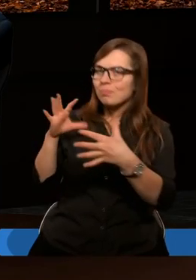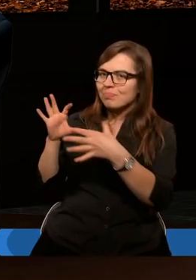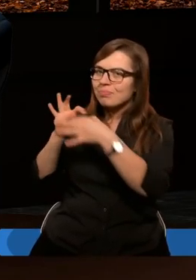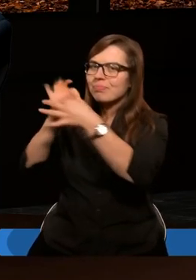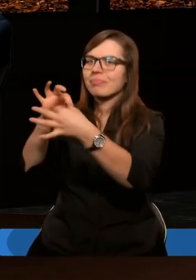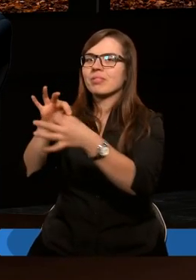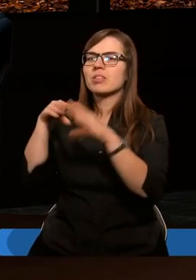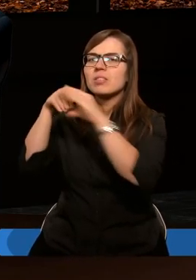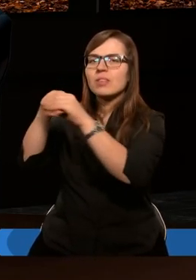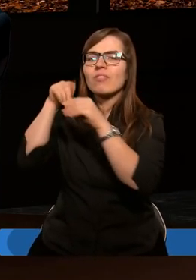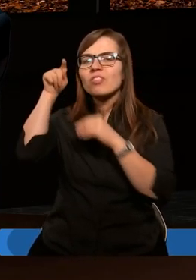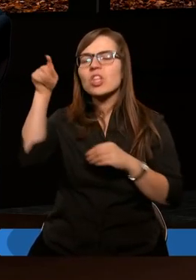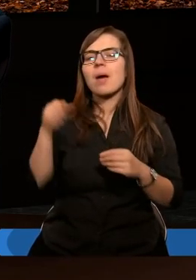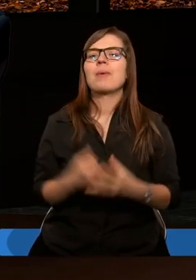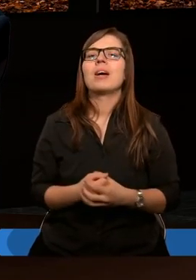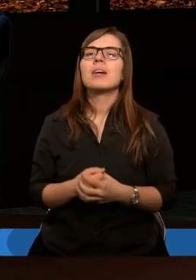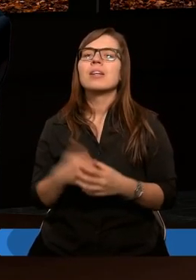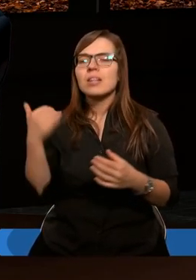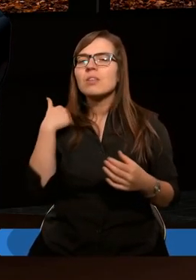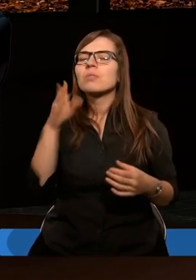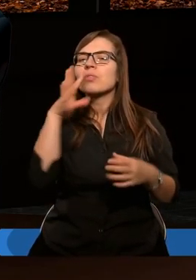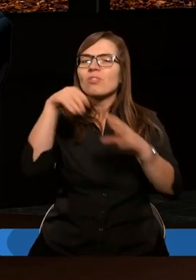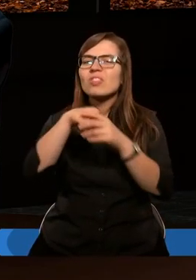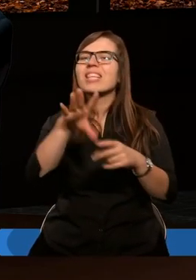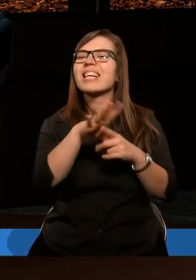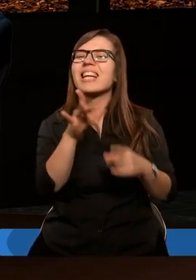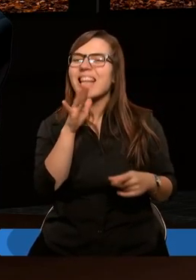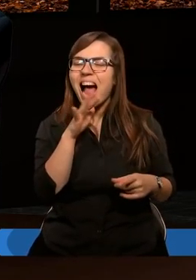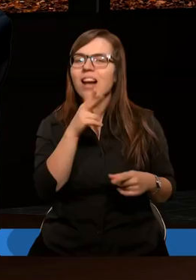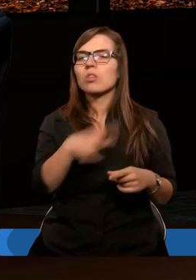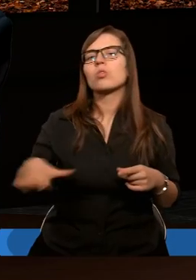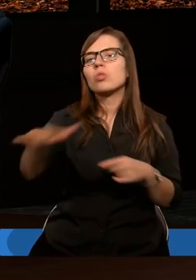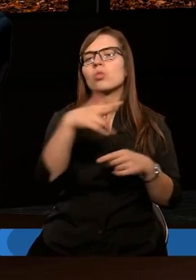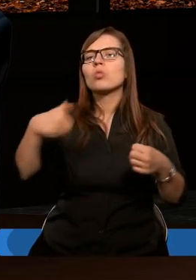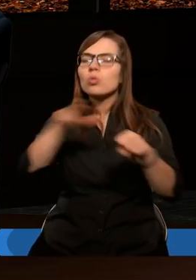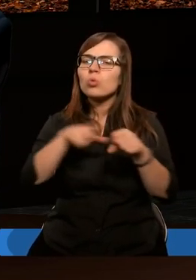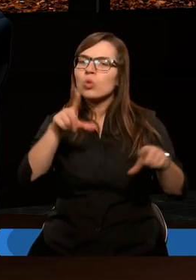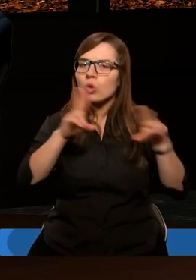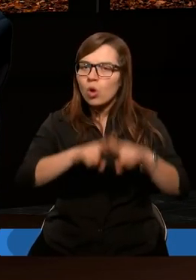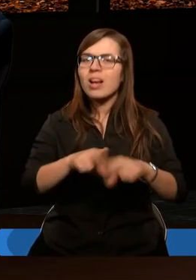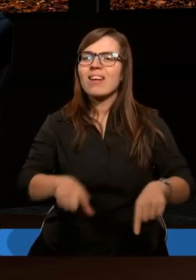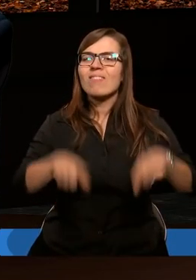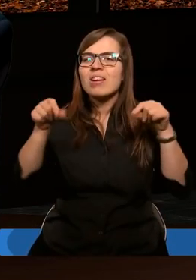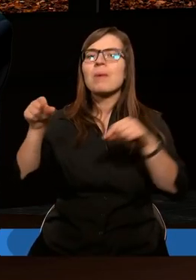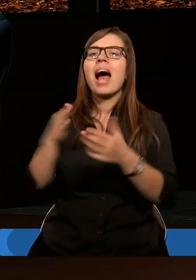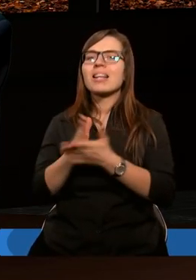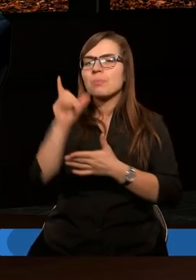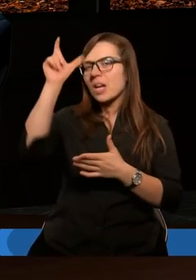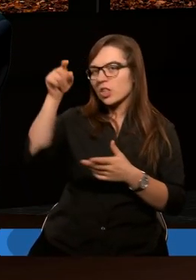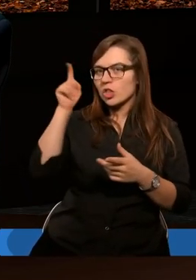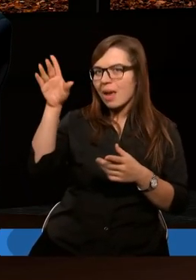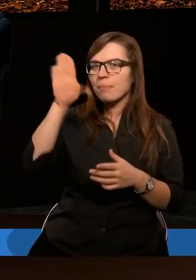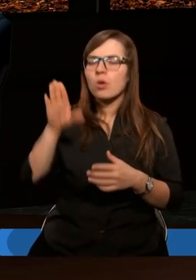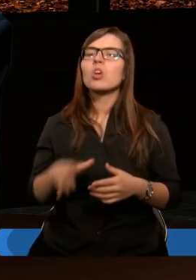Żebyśmy też tych Izraelitów, którzy zostali wybrani przecież przez Ciebie,